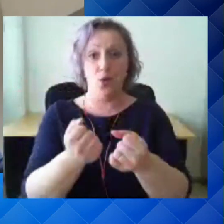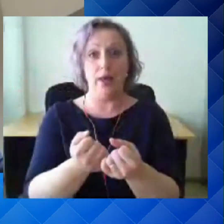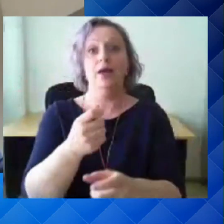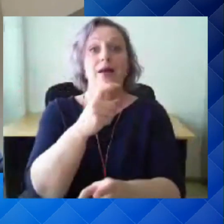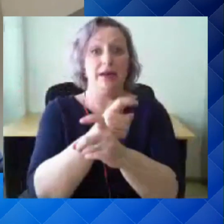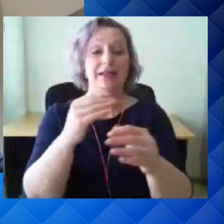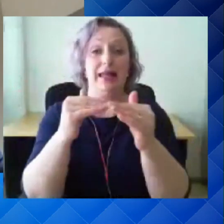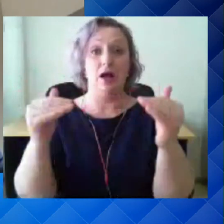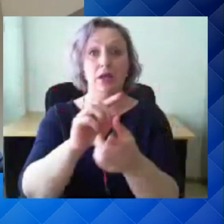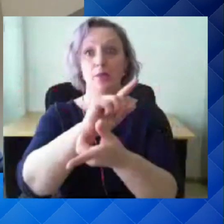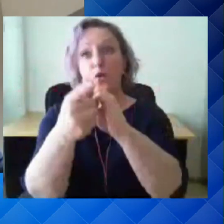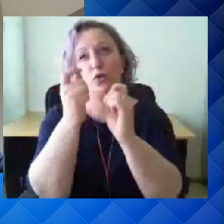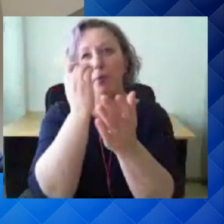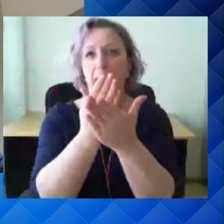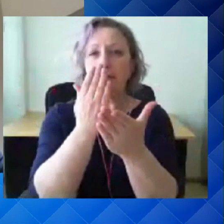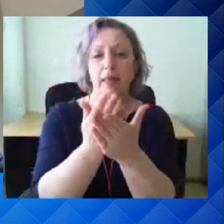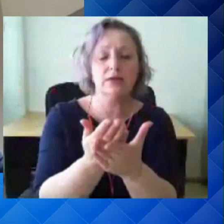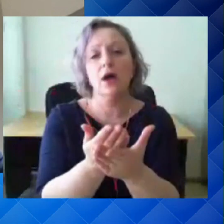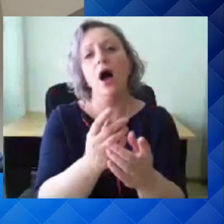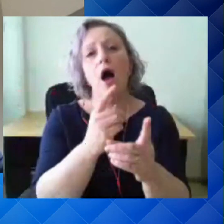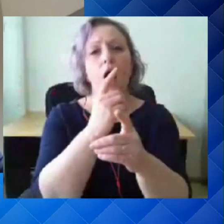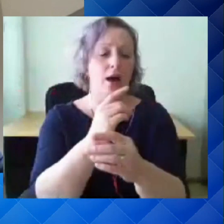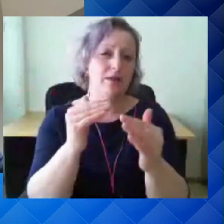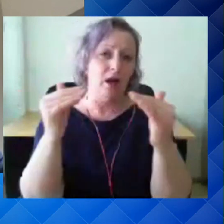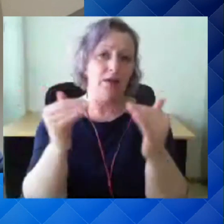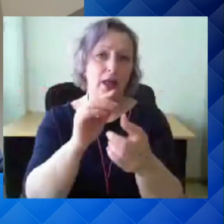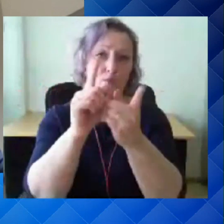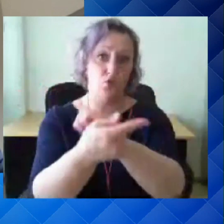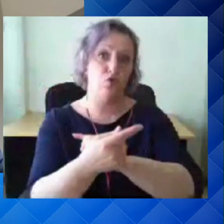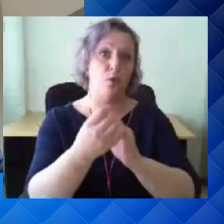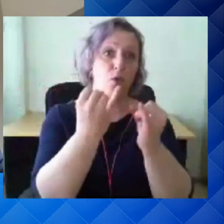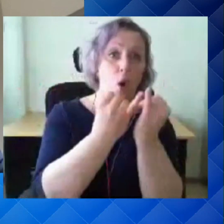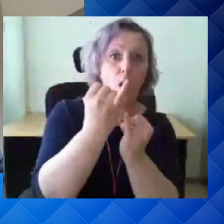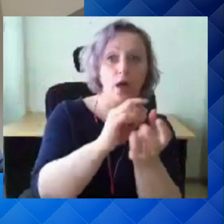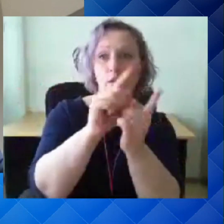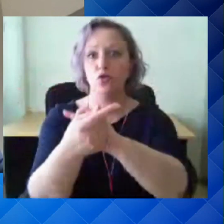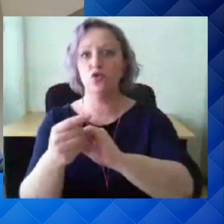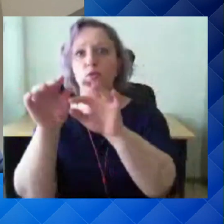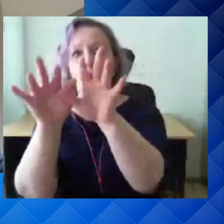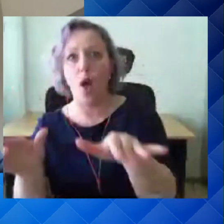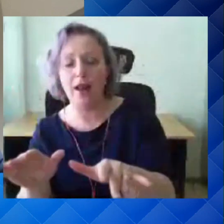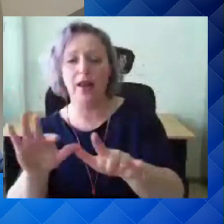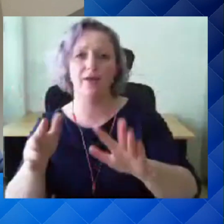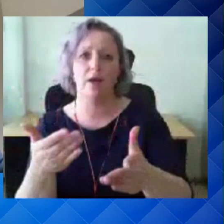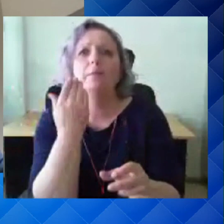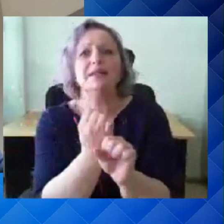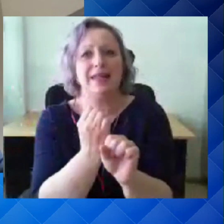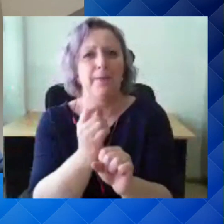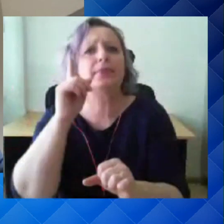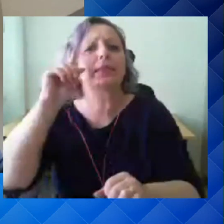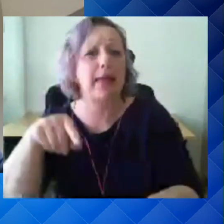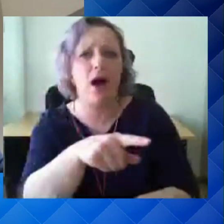et läheb seal rohelisest kollaseks või kollasest oransiks või oransis punaseks. Ja sellega siis ära hoida